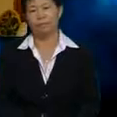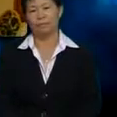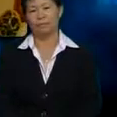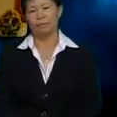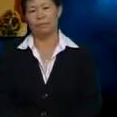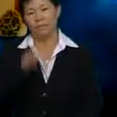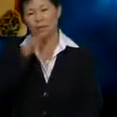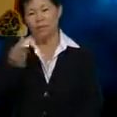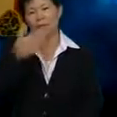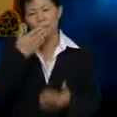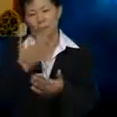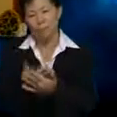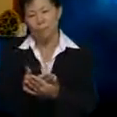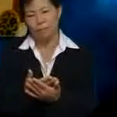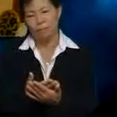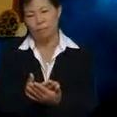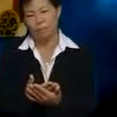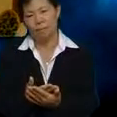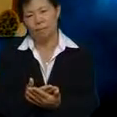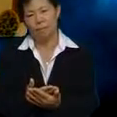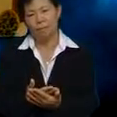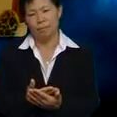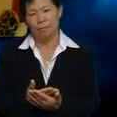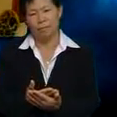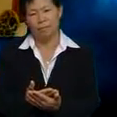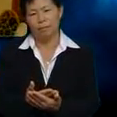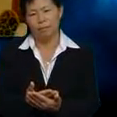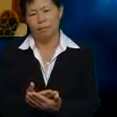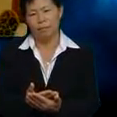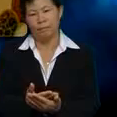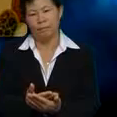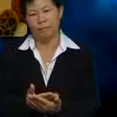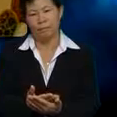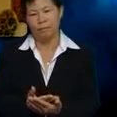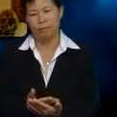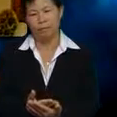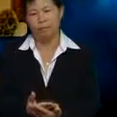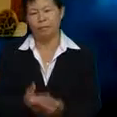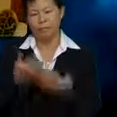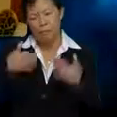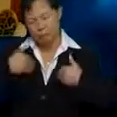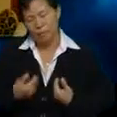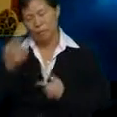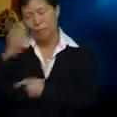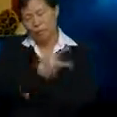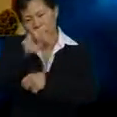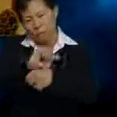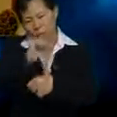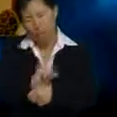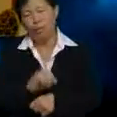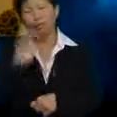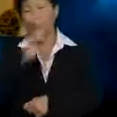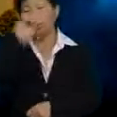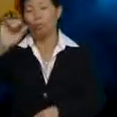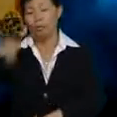Baiklah Julia berlihat Dia dah penat Dalam tuan Dia kerja Oh ya